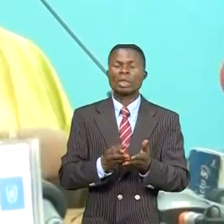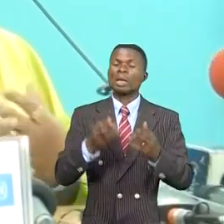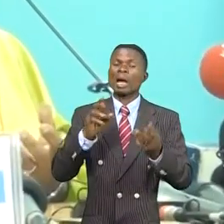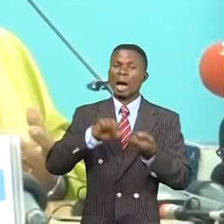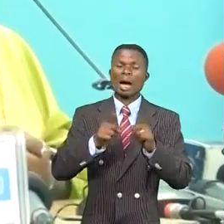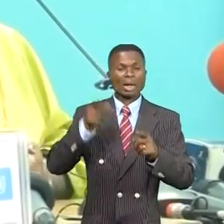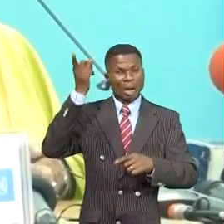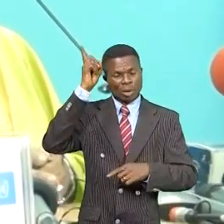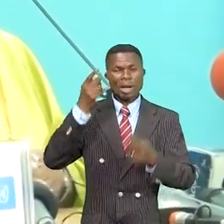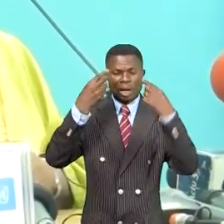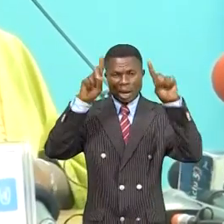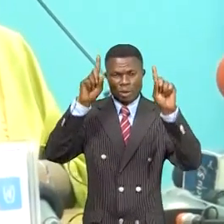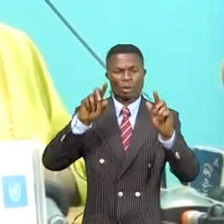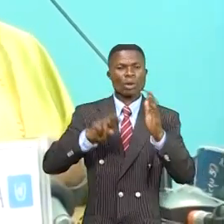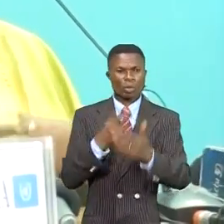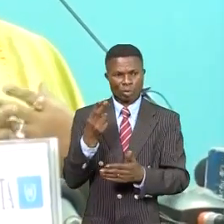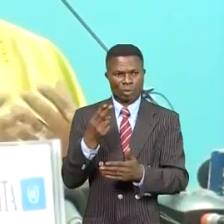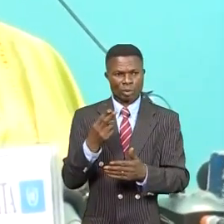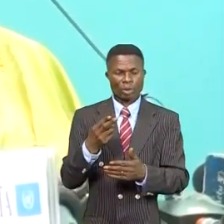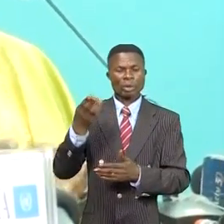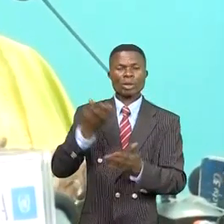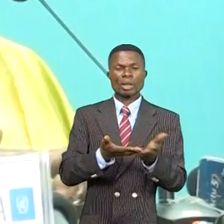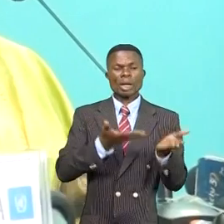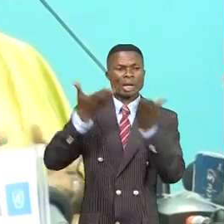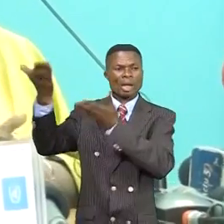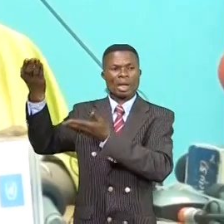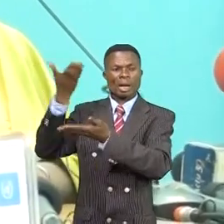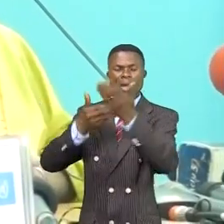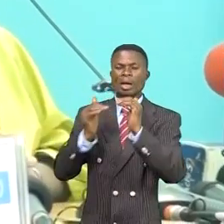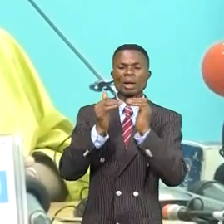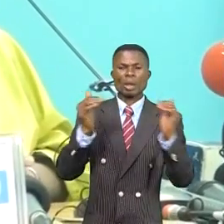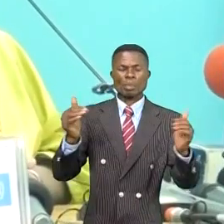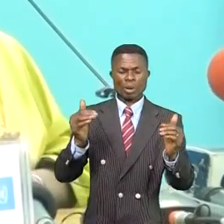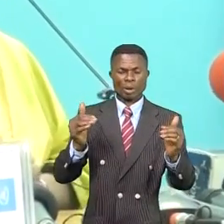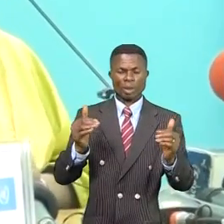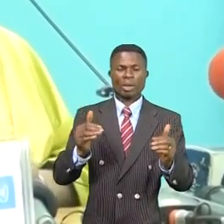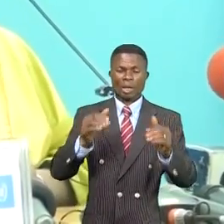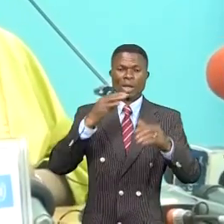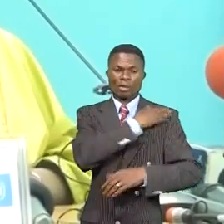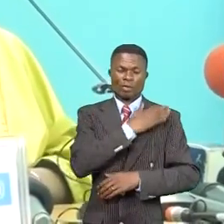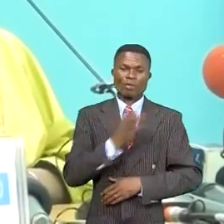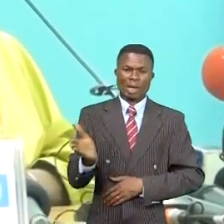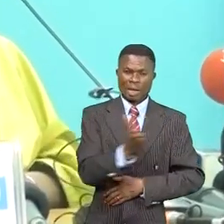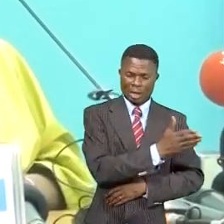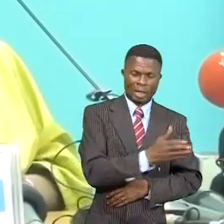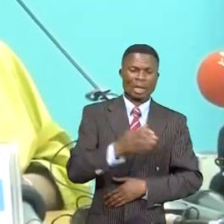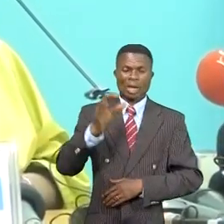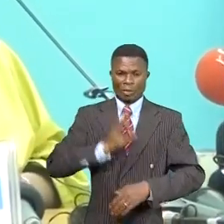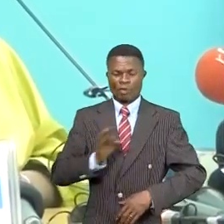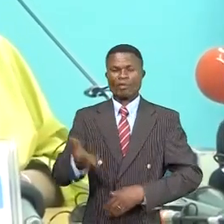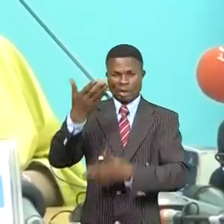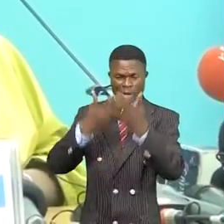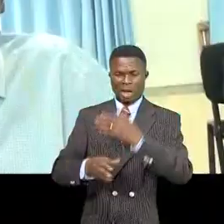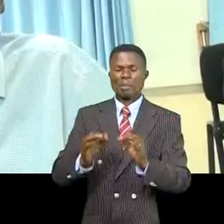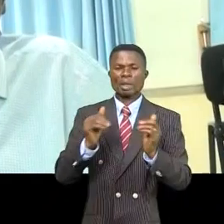pour la première fois un transfert pacifique du pouvoir et nous espérons qu'il en sera de même